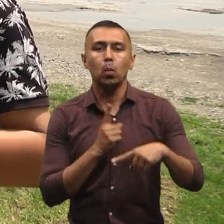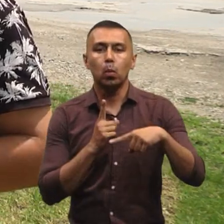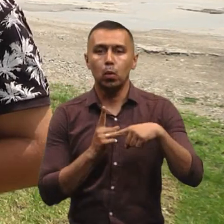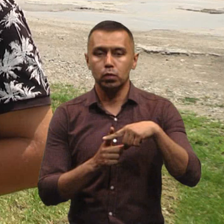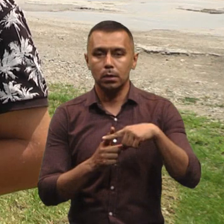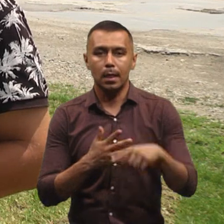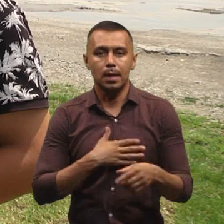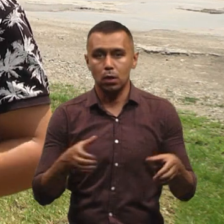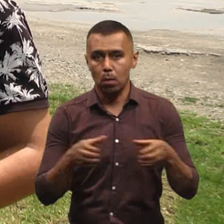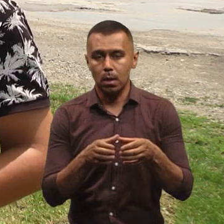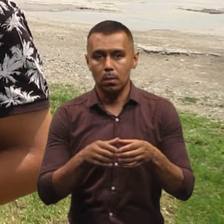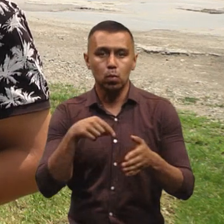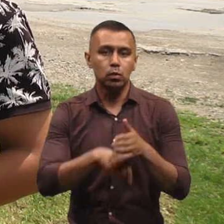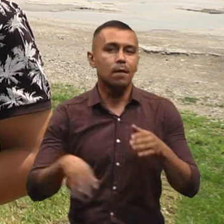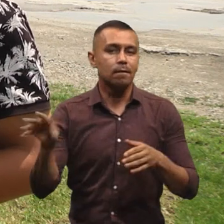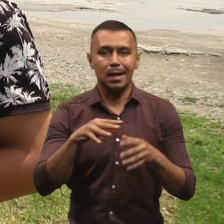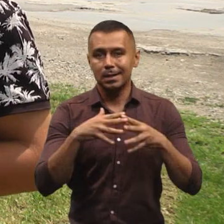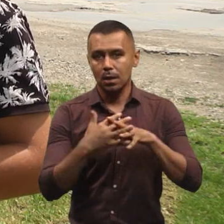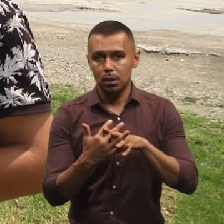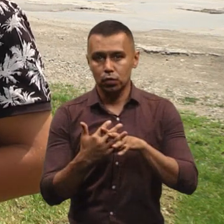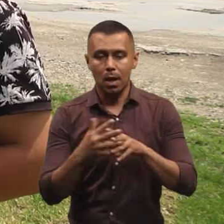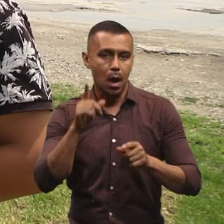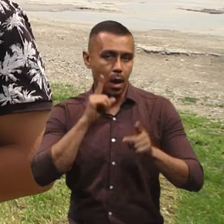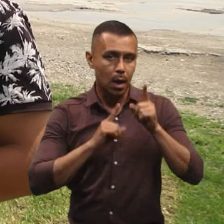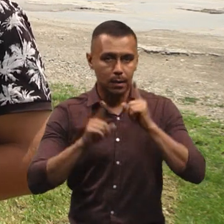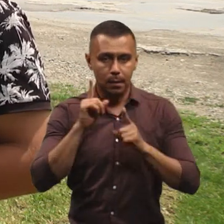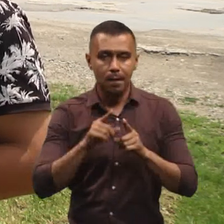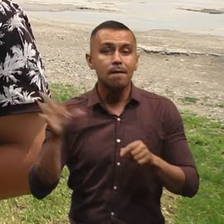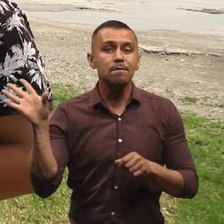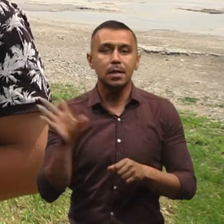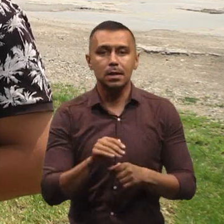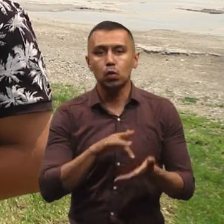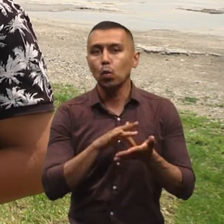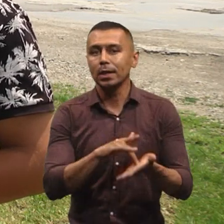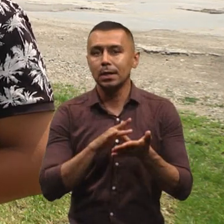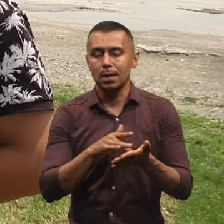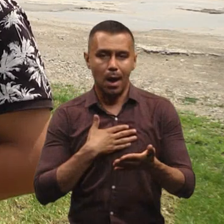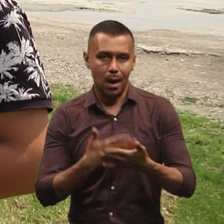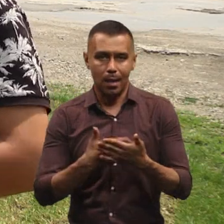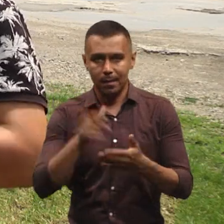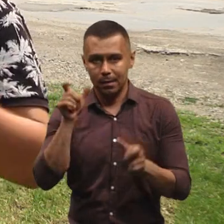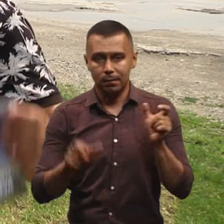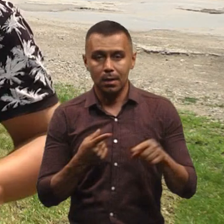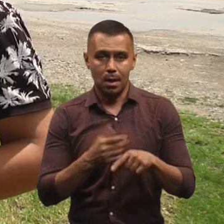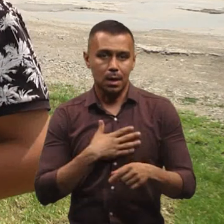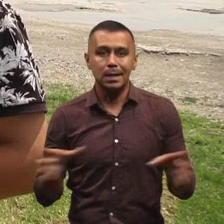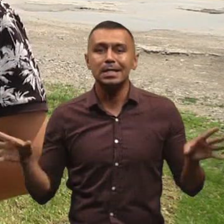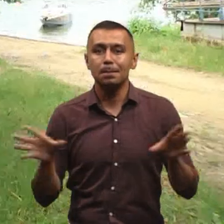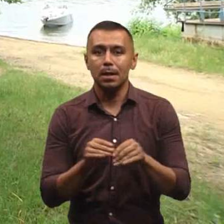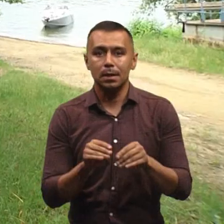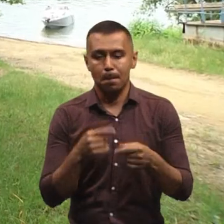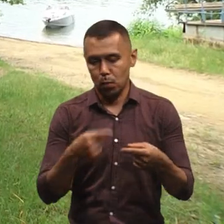в нашій команді, по суті, вся селищна рада, всі туристичні активісти. Так що це наш такий спільний